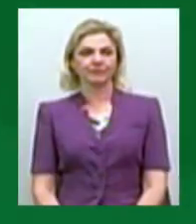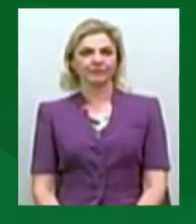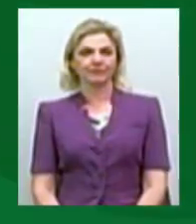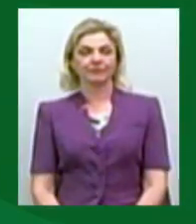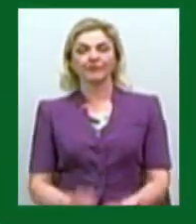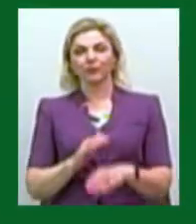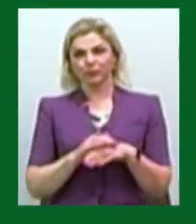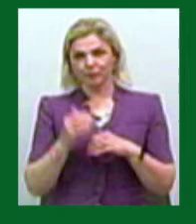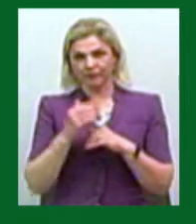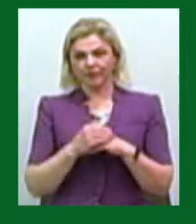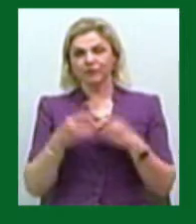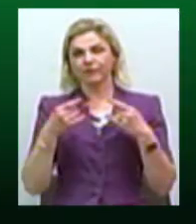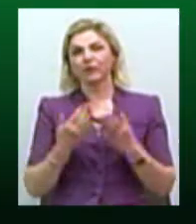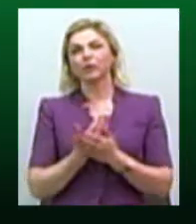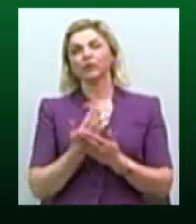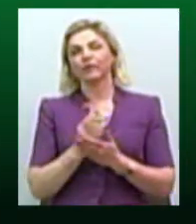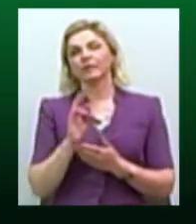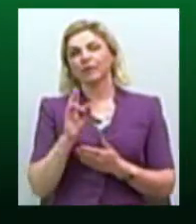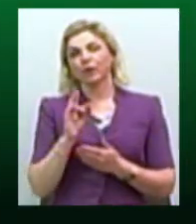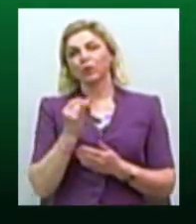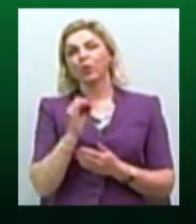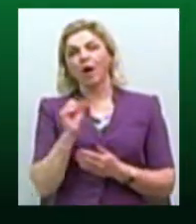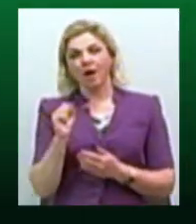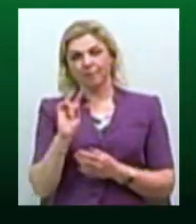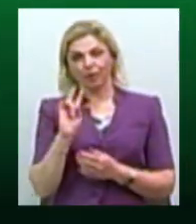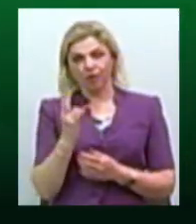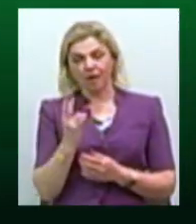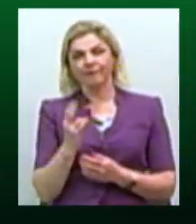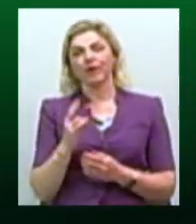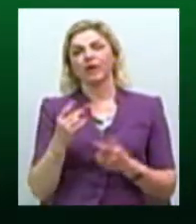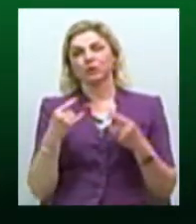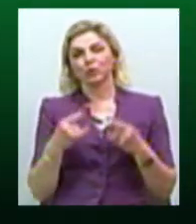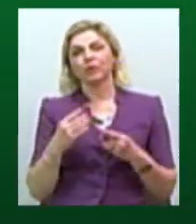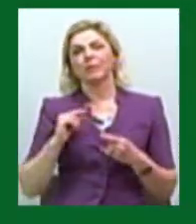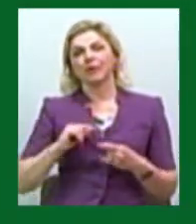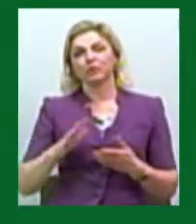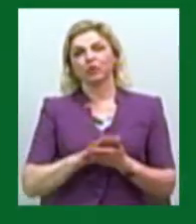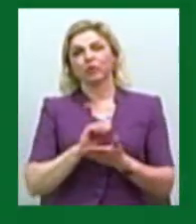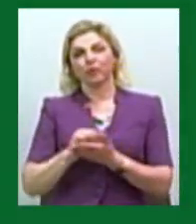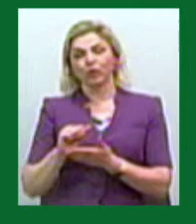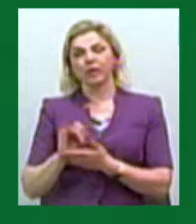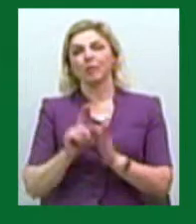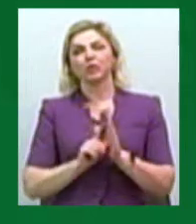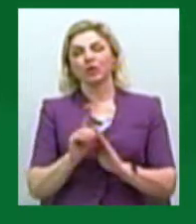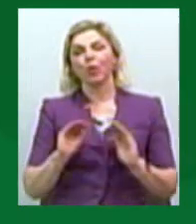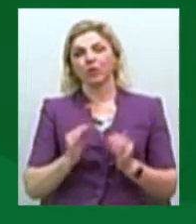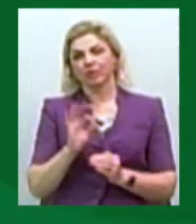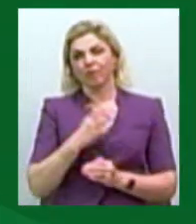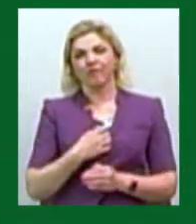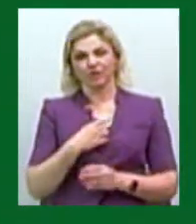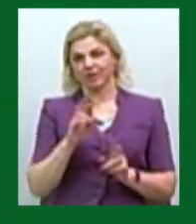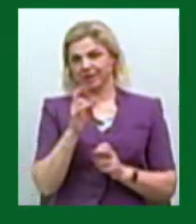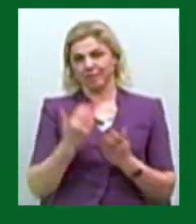Добрий вечір! В ефірі новини на ЮА Миколаїв. В студії працює Вікторія Андрушків. На початку коротко про головні